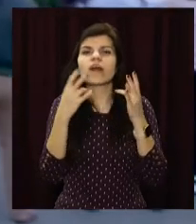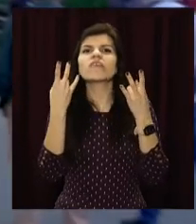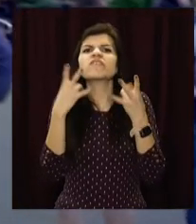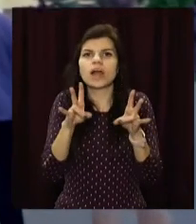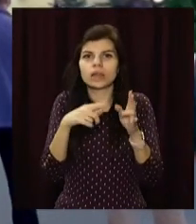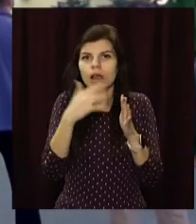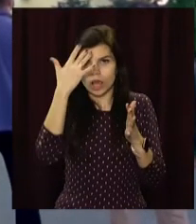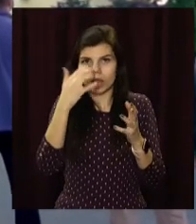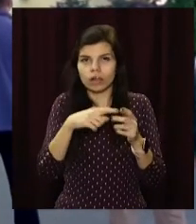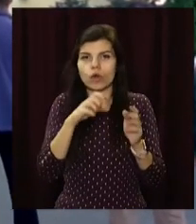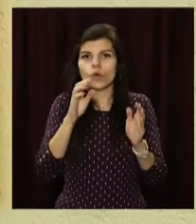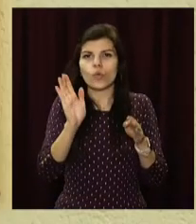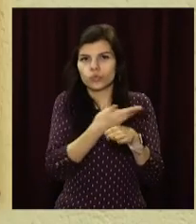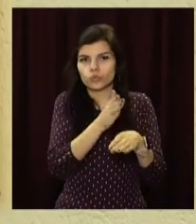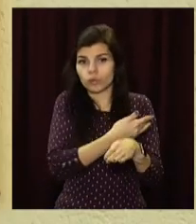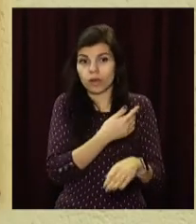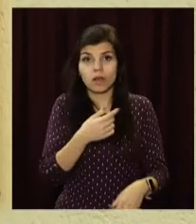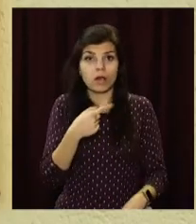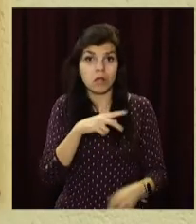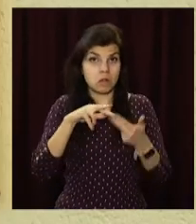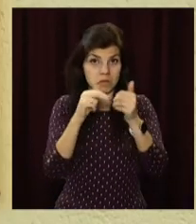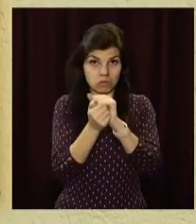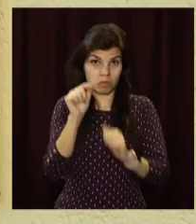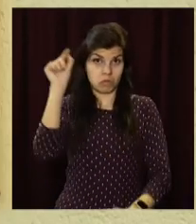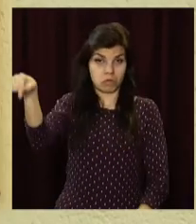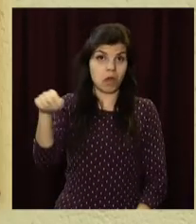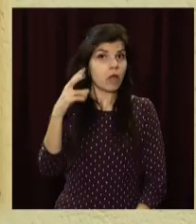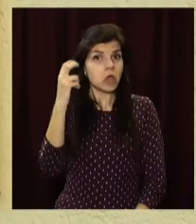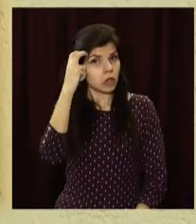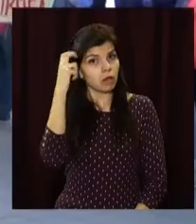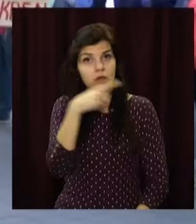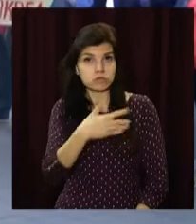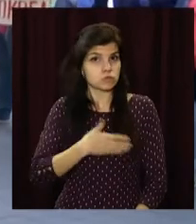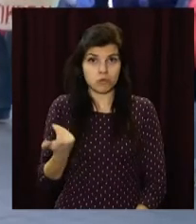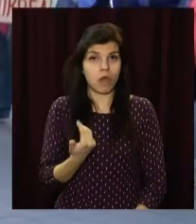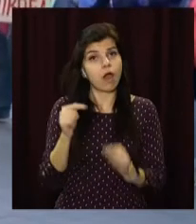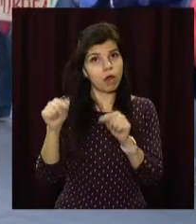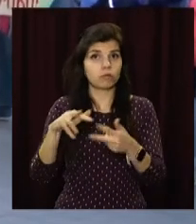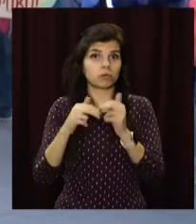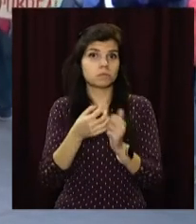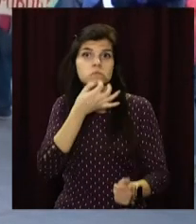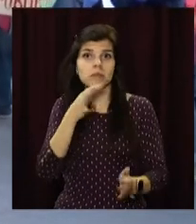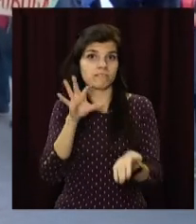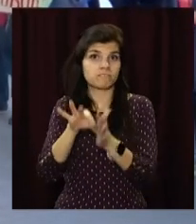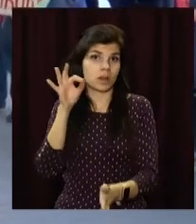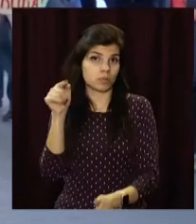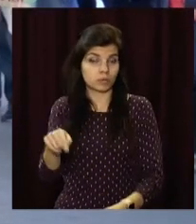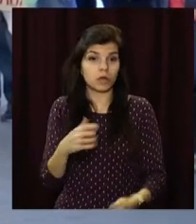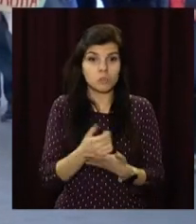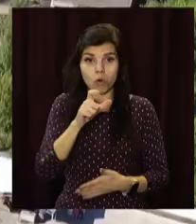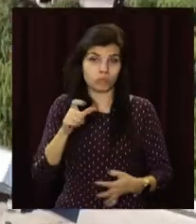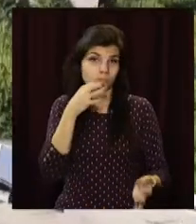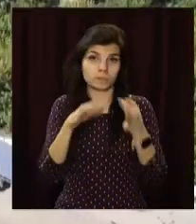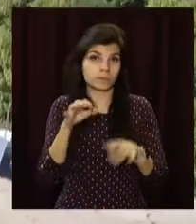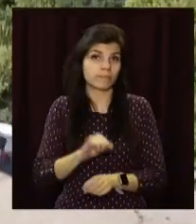відходи. І не в столиці, підприємство зареєстроване, а в Кам'янському. Однак попри зусилля влади та громади, воно все одно отримало ліцензію на господарську